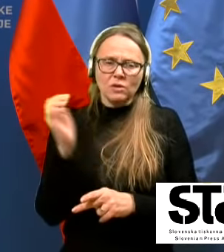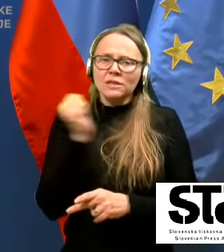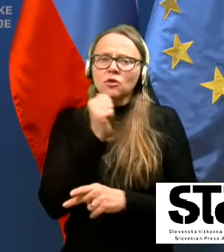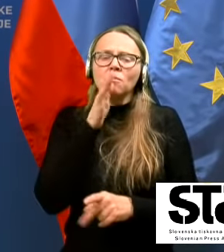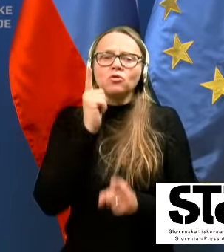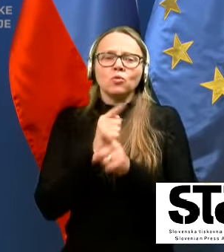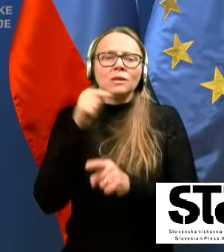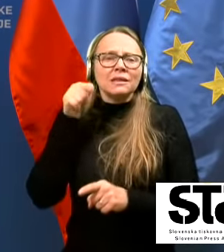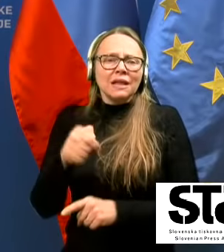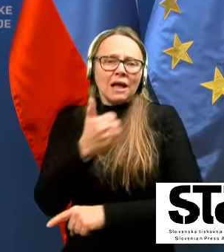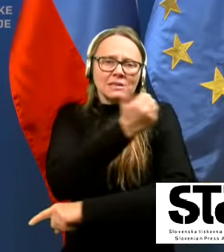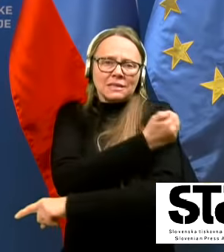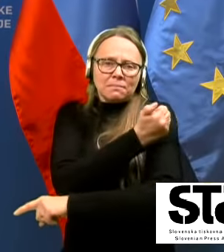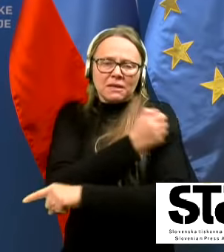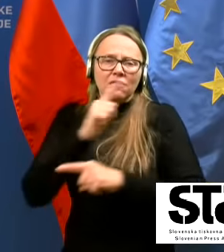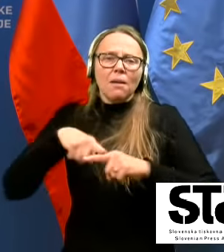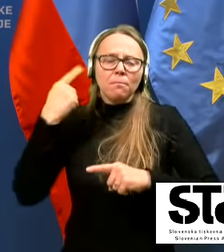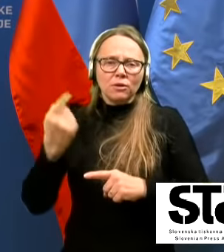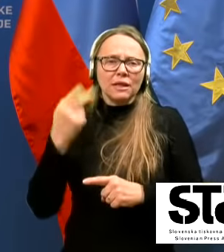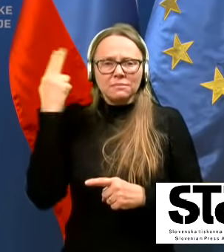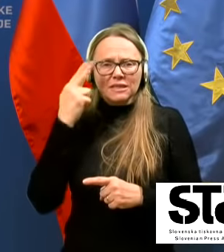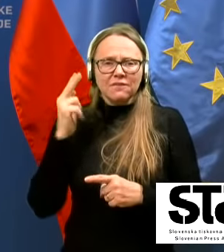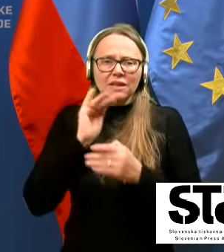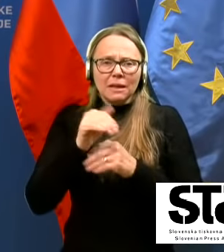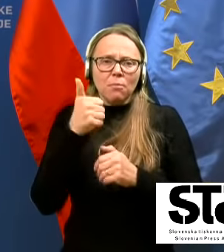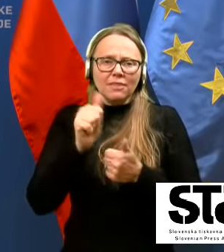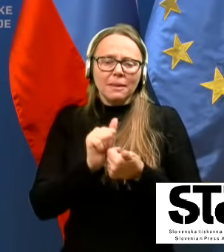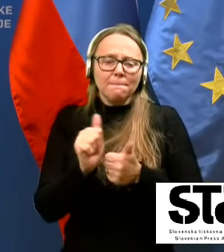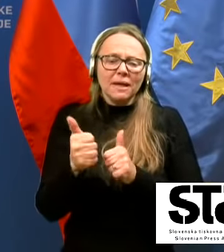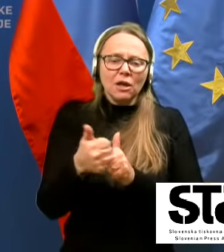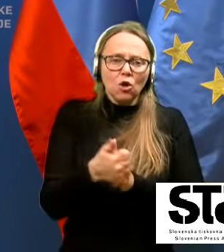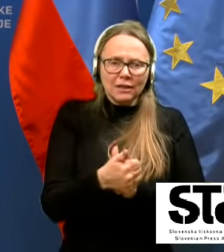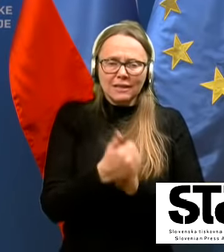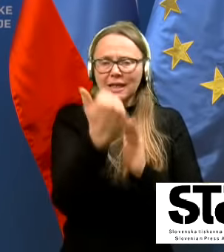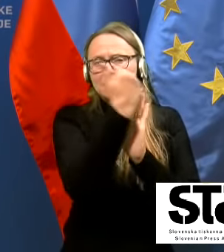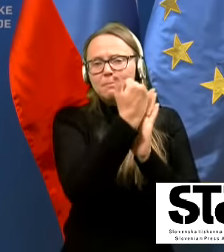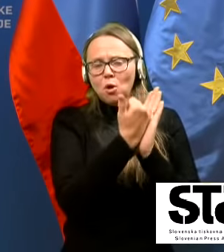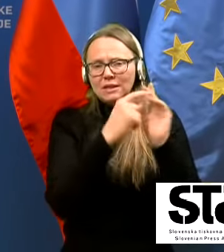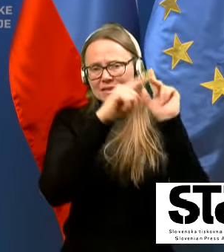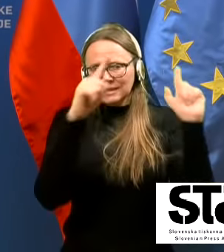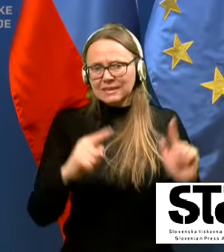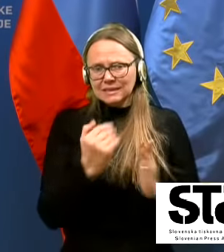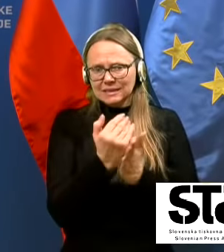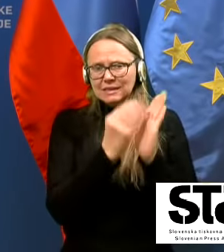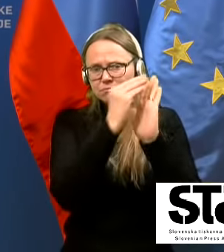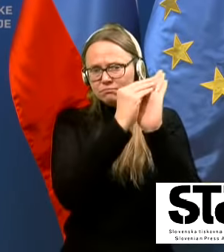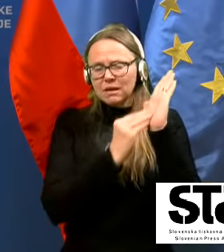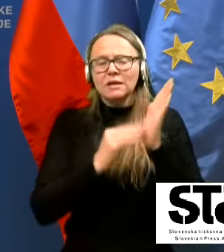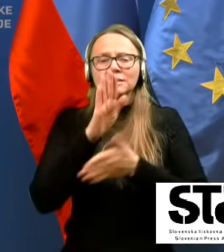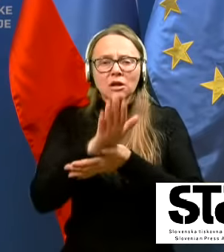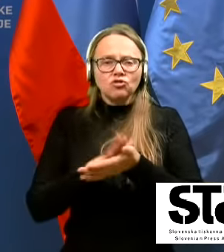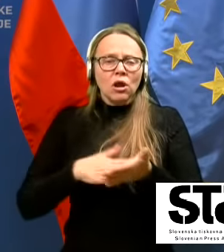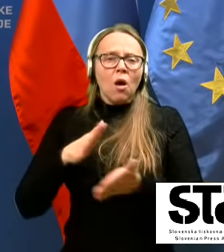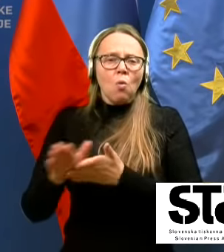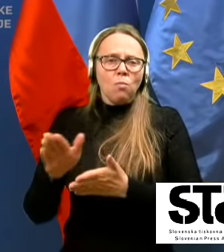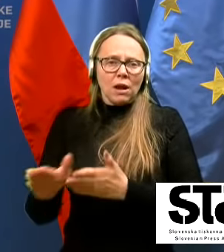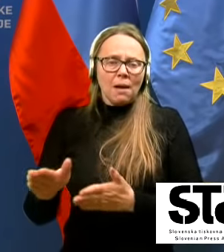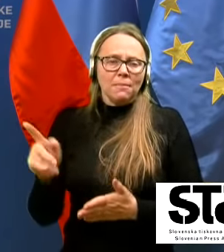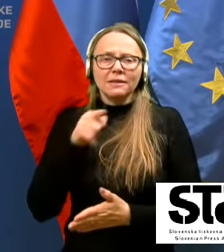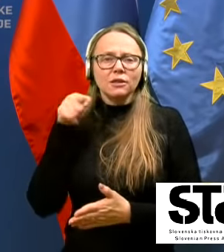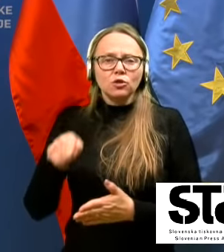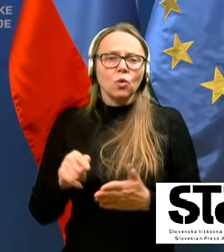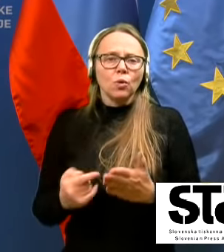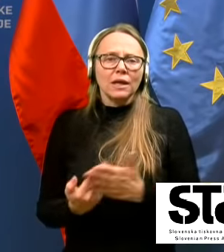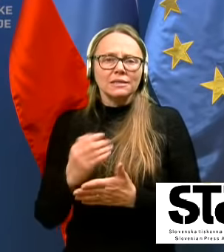cepiva potem po neki prioriteti, po listi, tudi začela uporabljati. In to je